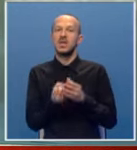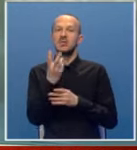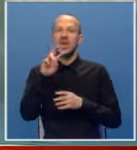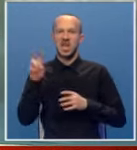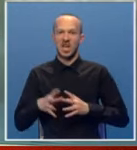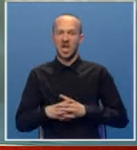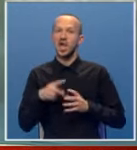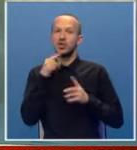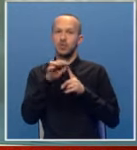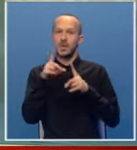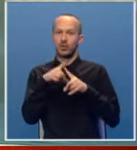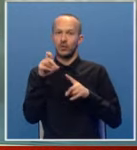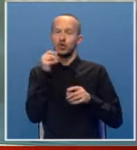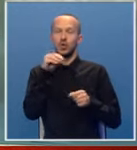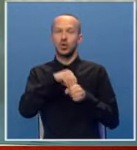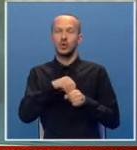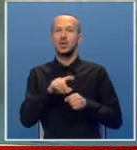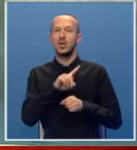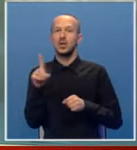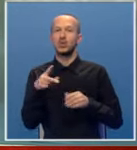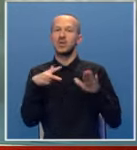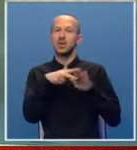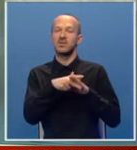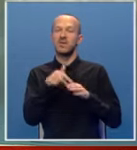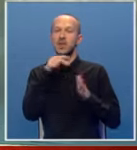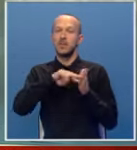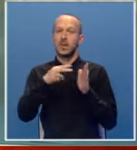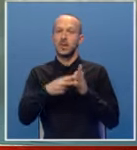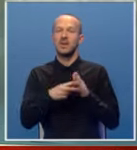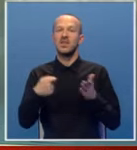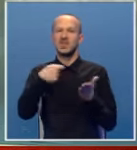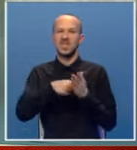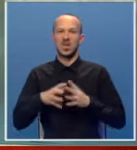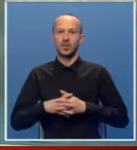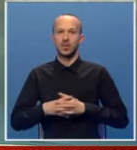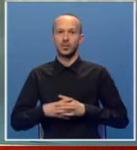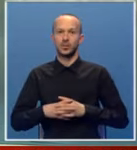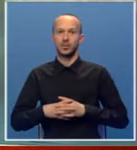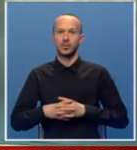energije, kaže Petrović i dodaje da nisu zaustavljene ni planirane investicije.